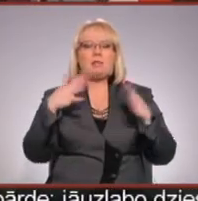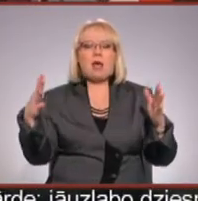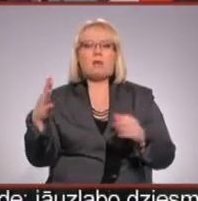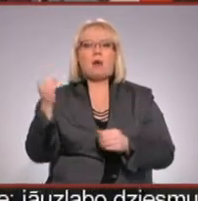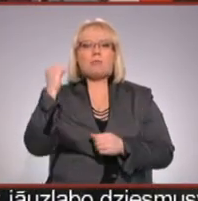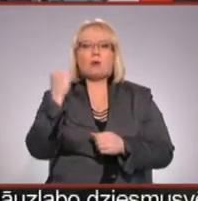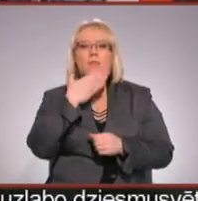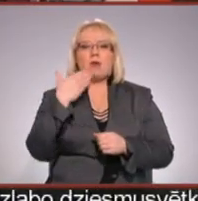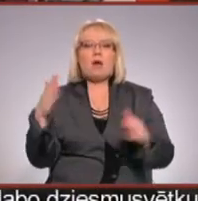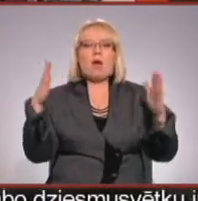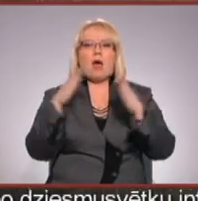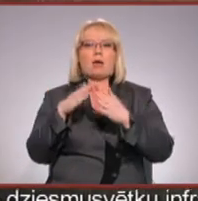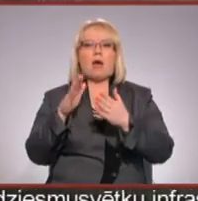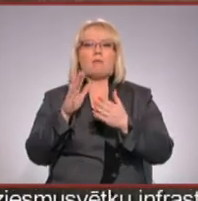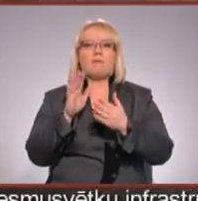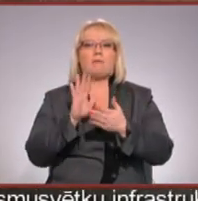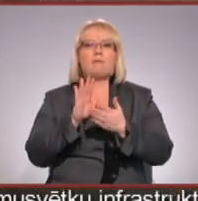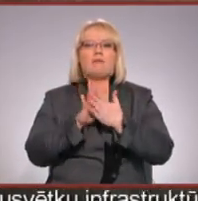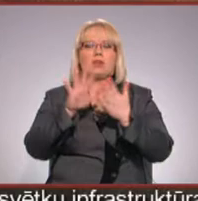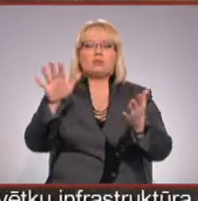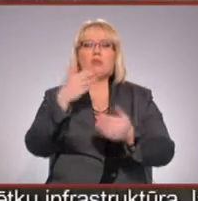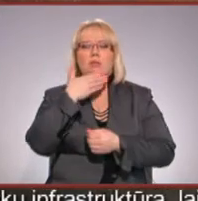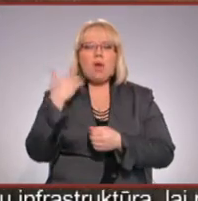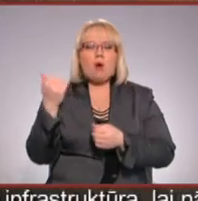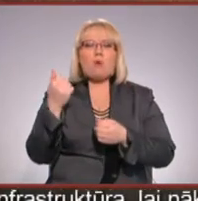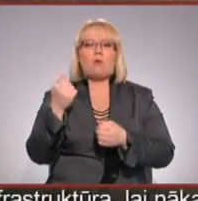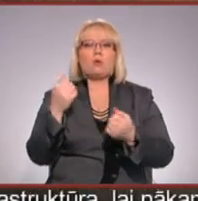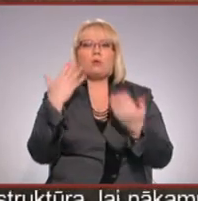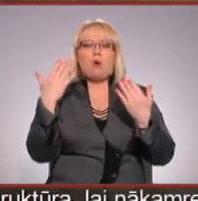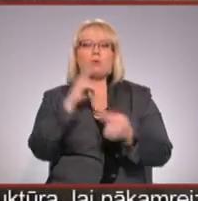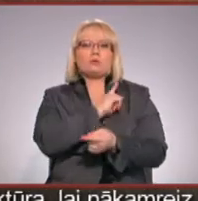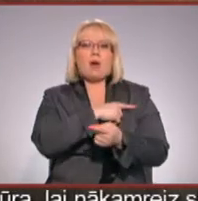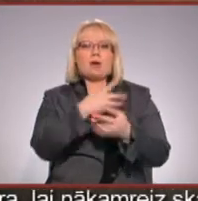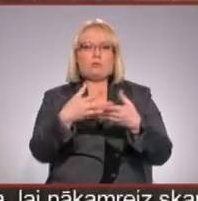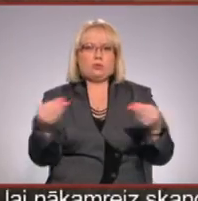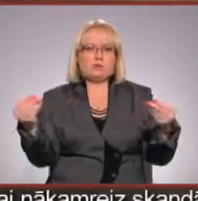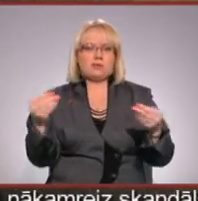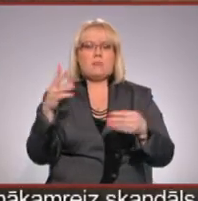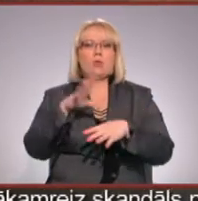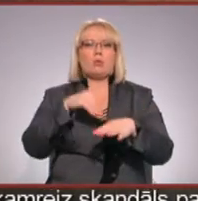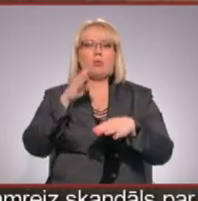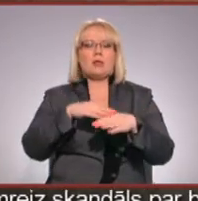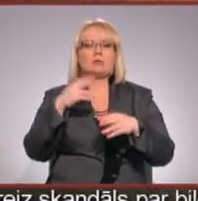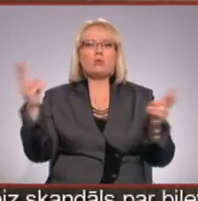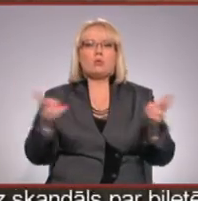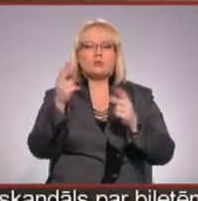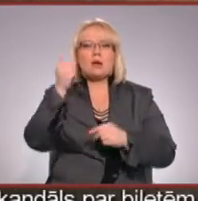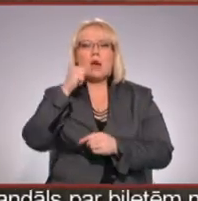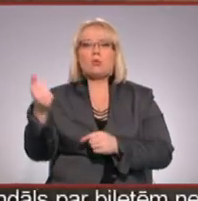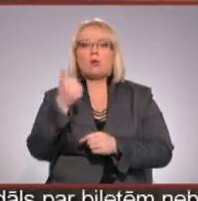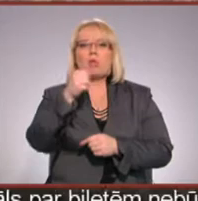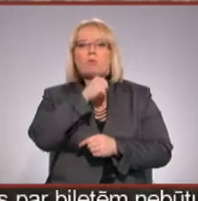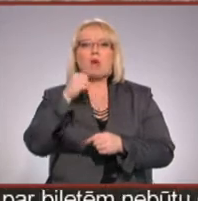Nevienām ēkām virs un eiet šobrīd, roku spēkiem tiks nodzēsts. Pēc statistikas datiem kūles ugunsgrēku skaits katru gadu